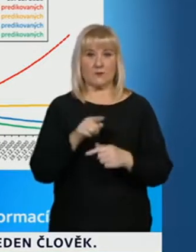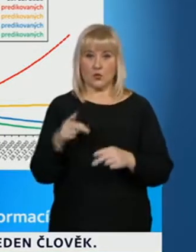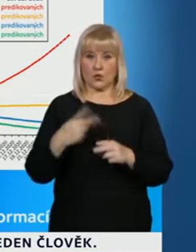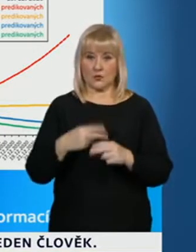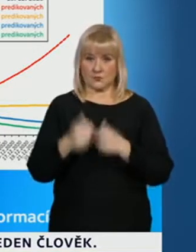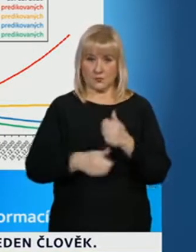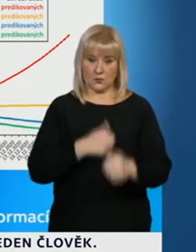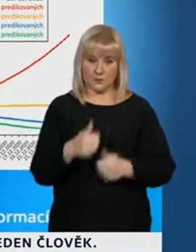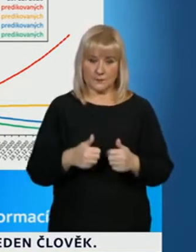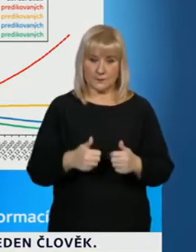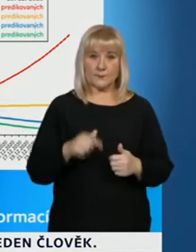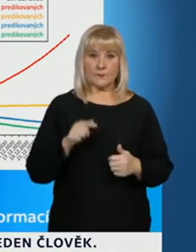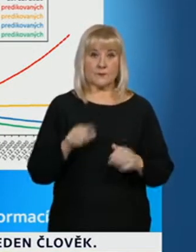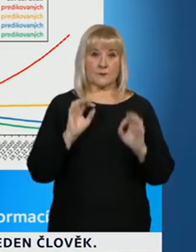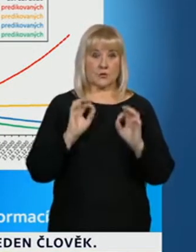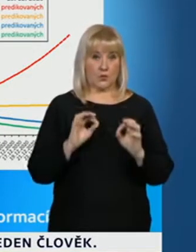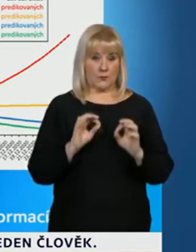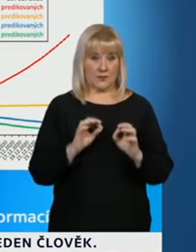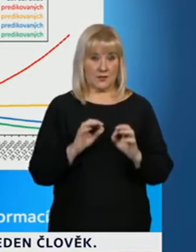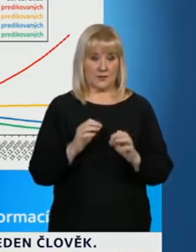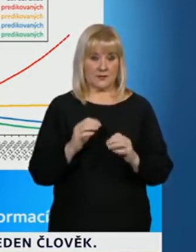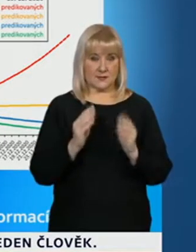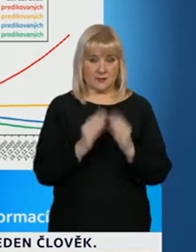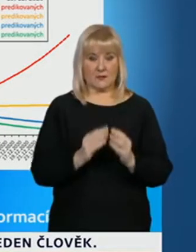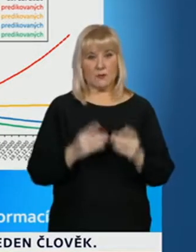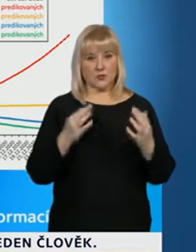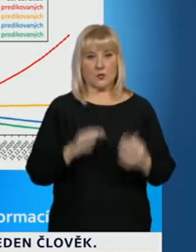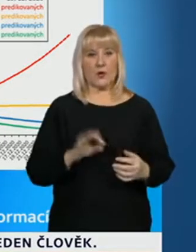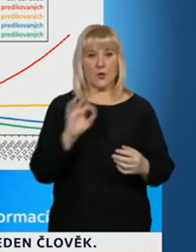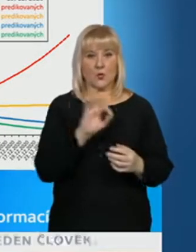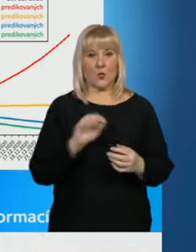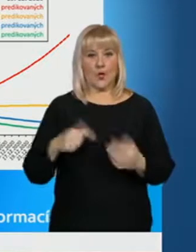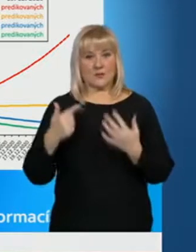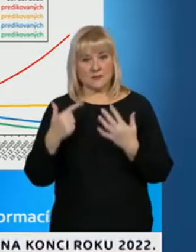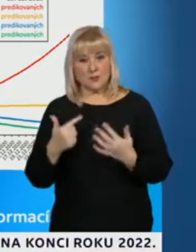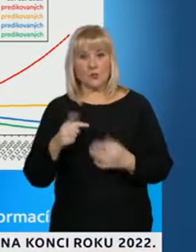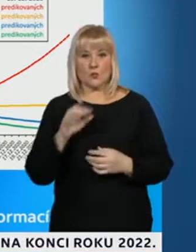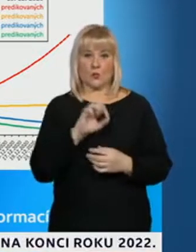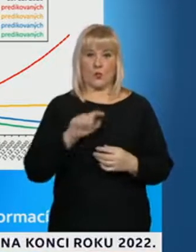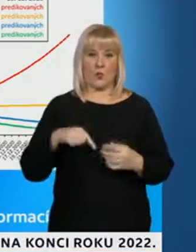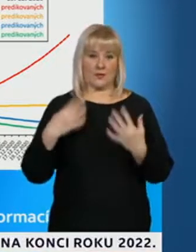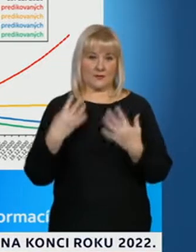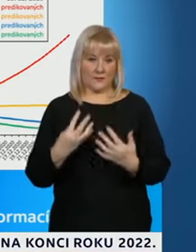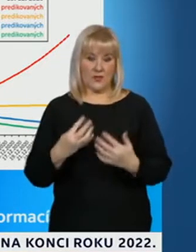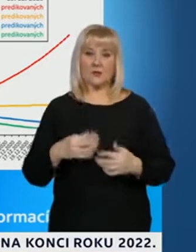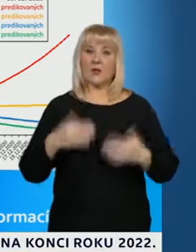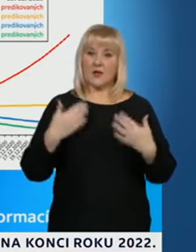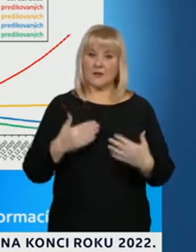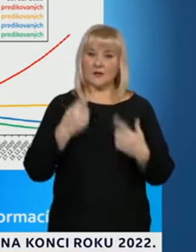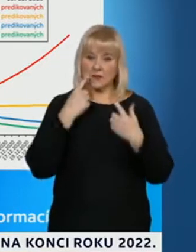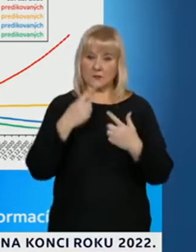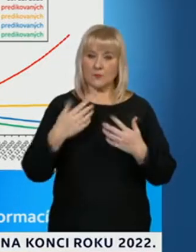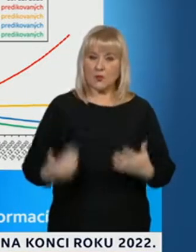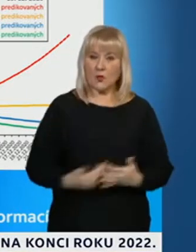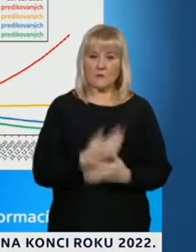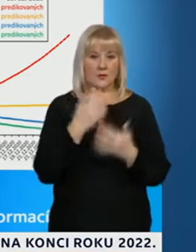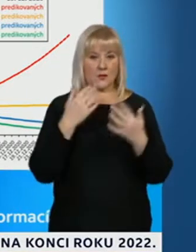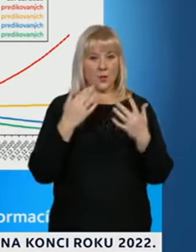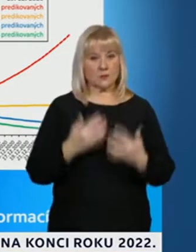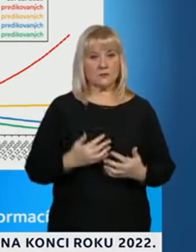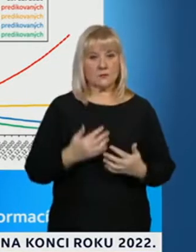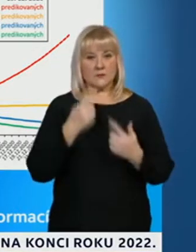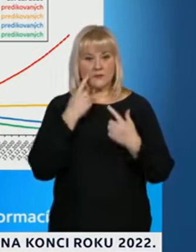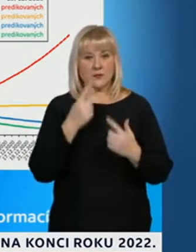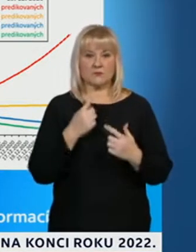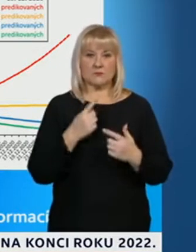optimistické scénáře počítají s reprodučními čísli 0,7, 0,9. A jak vidíte, tak v tuto chvíli ty nové hodnoty ukazují